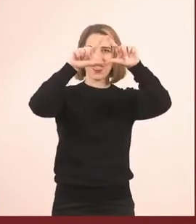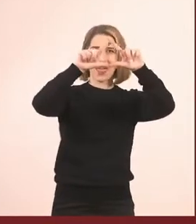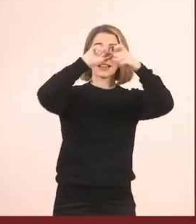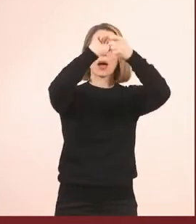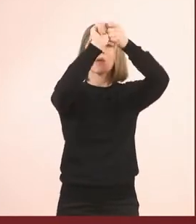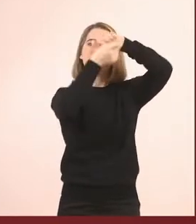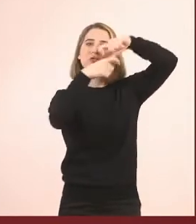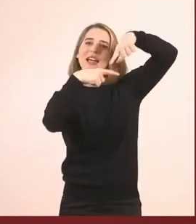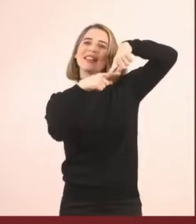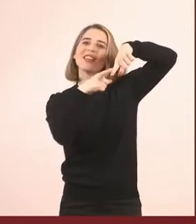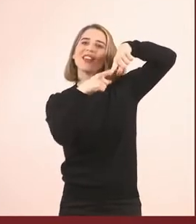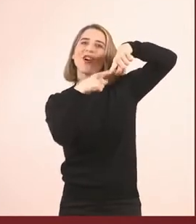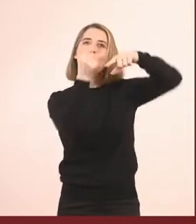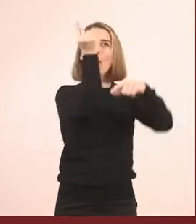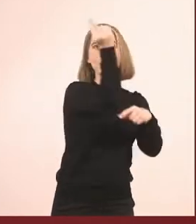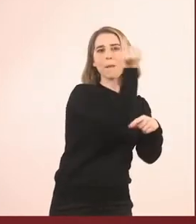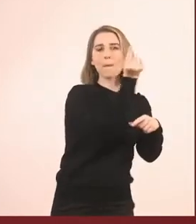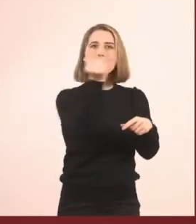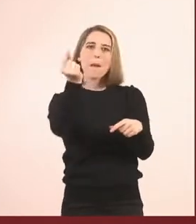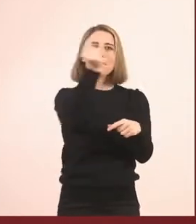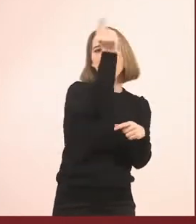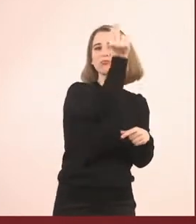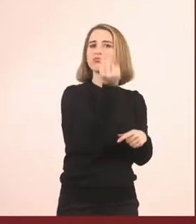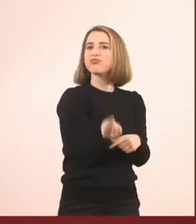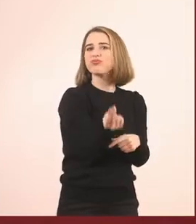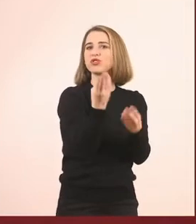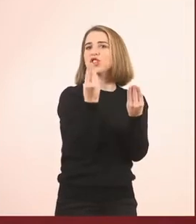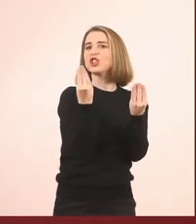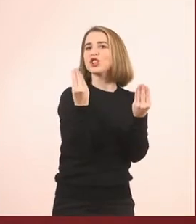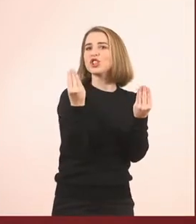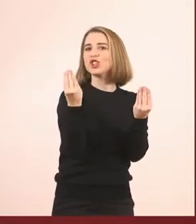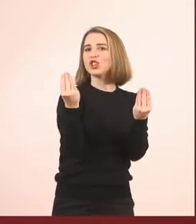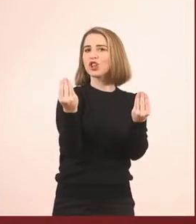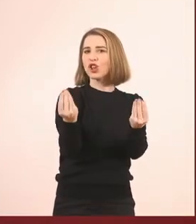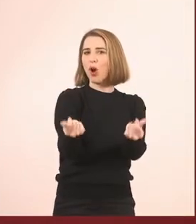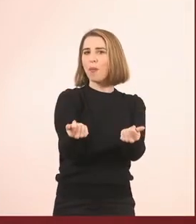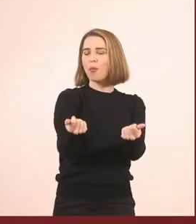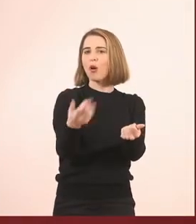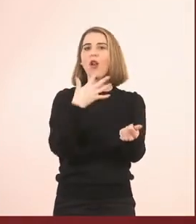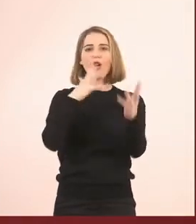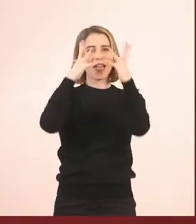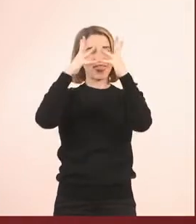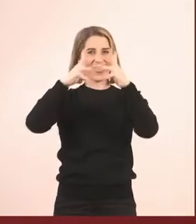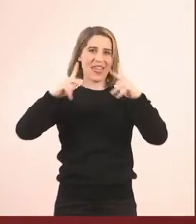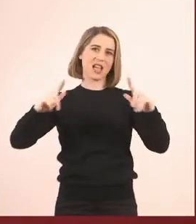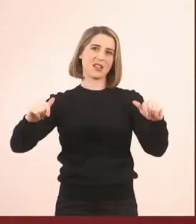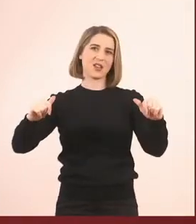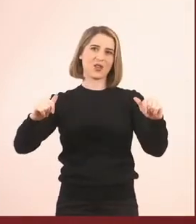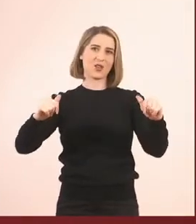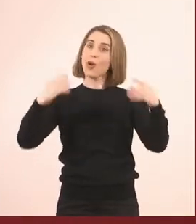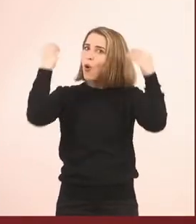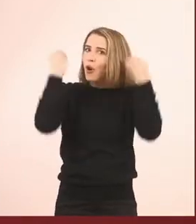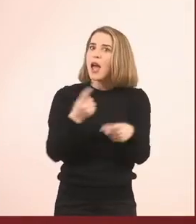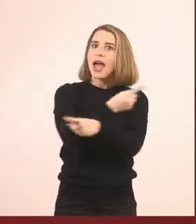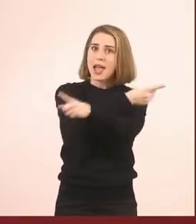λέμε τα τρίγωνα κάλαντα και τα λοιπά, μπορείτε να βάλετε με ένα τρίγωνο. Και να το ζωγραφίσετε έτσι, γιατί πάντα το θεατρικό μας, δηλαδή είναι πολύ ωραίο να γράψετε ένα